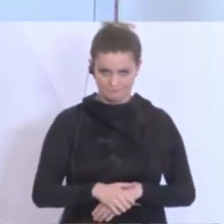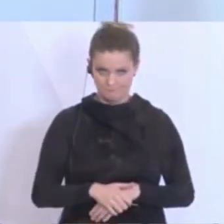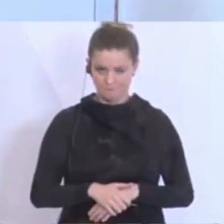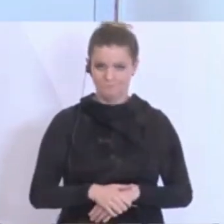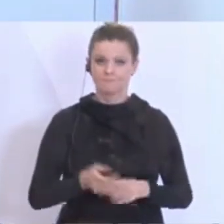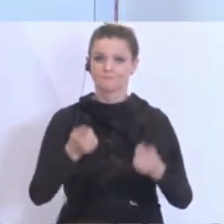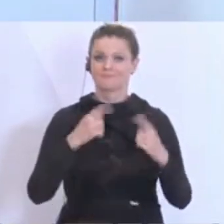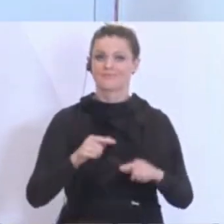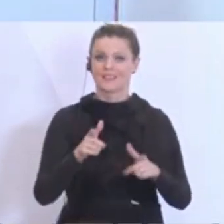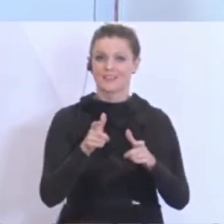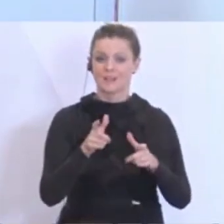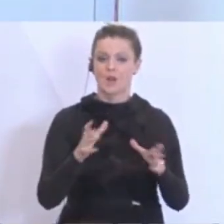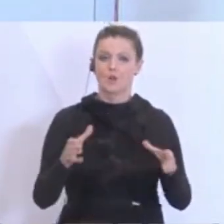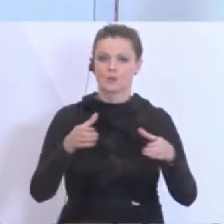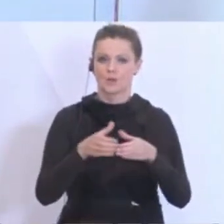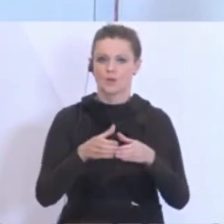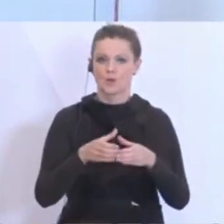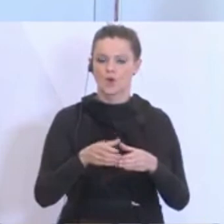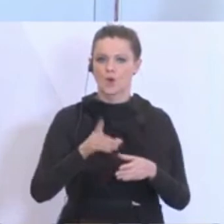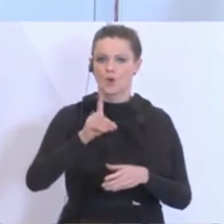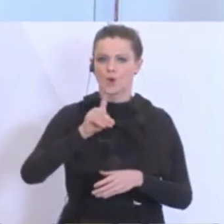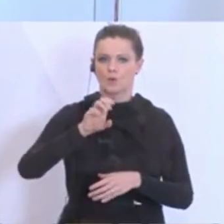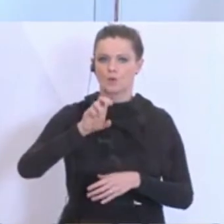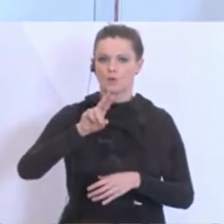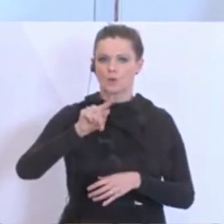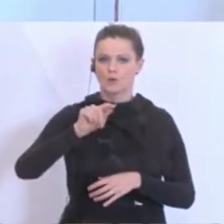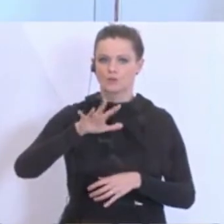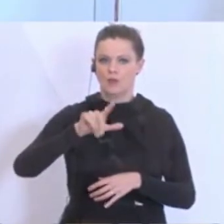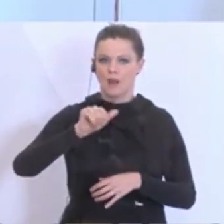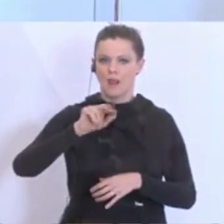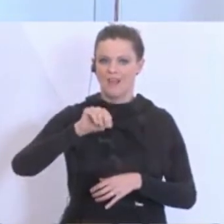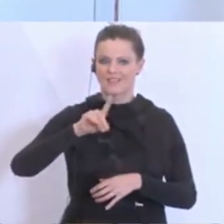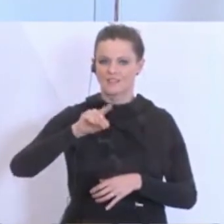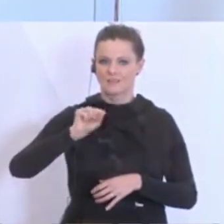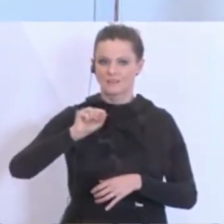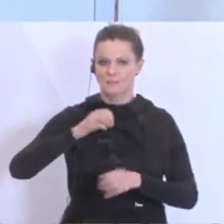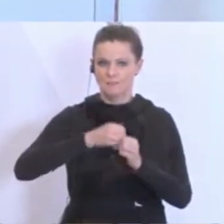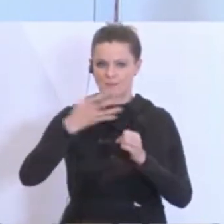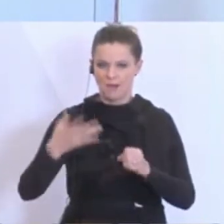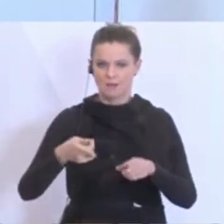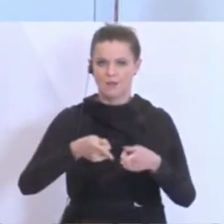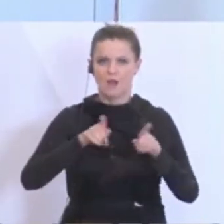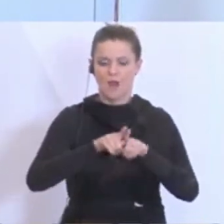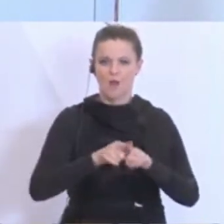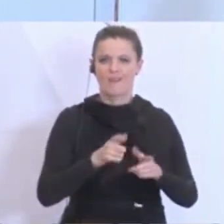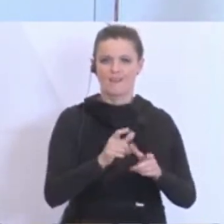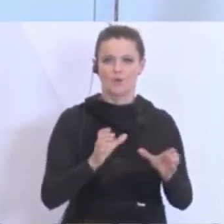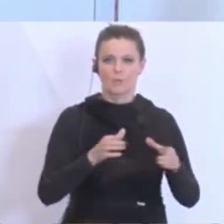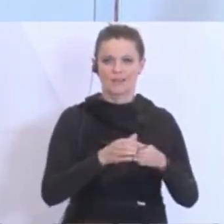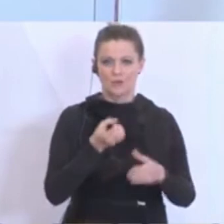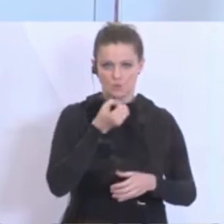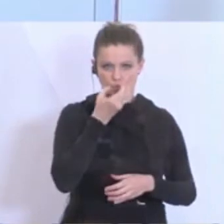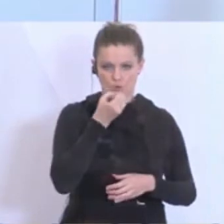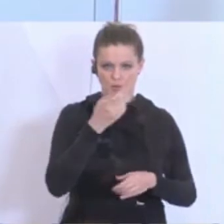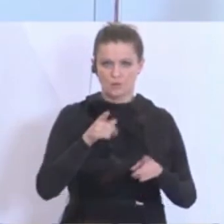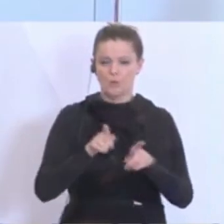die Jägerkompanie Deutschlandsberg, die Jägerkompanie Tulln und die Jägerkompanie